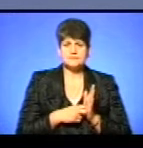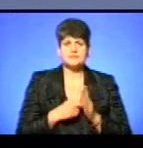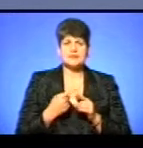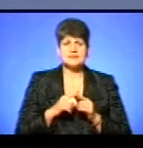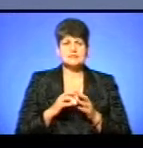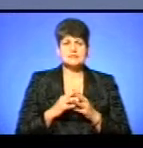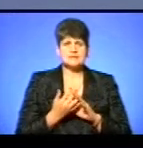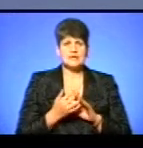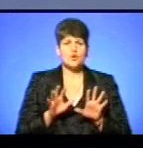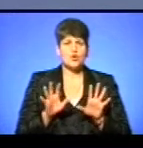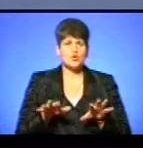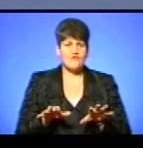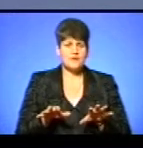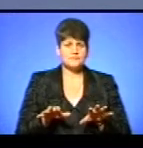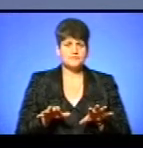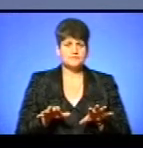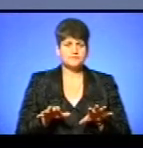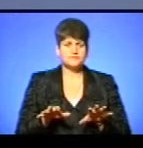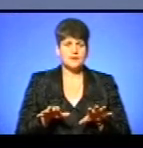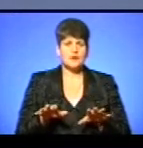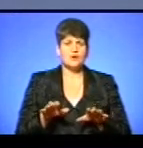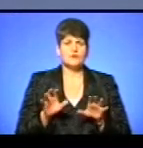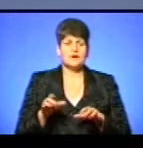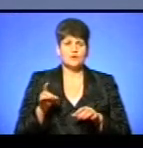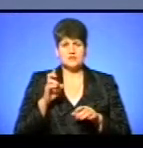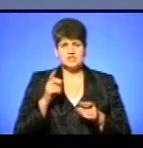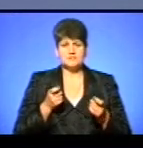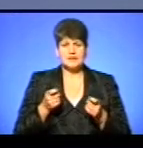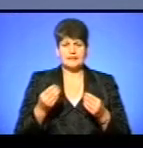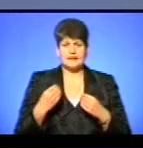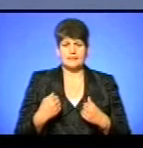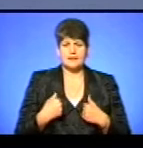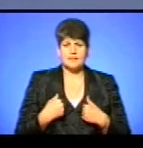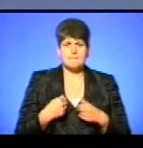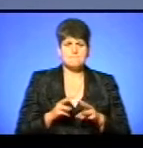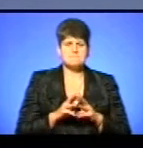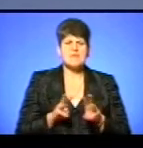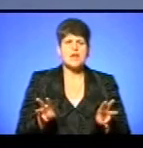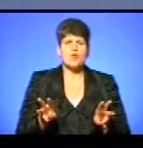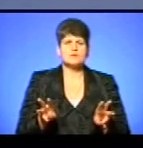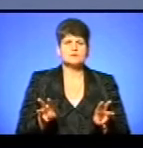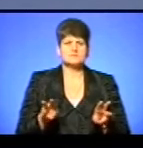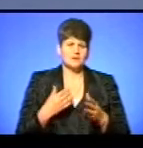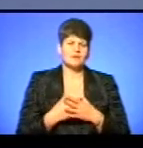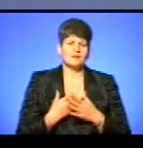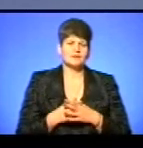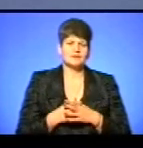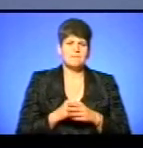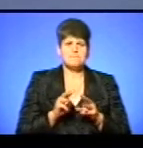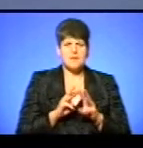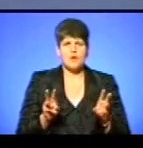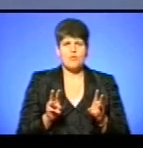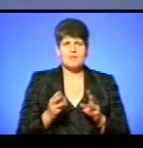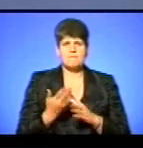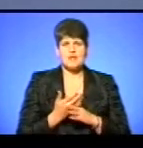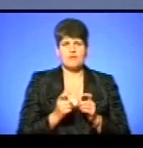селищний, чи сільський голова, чи голова районної держадміністрації, про те, що ви дайте нам мільйон, я інтерпретую, оцих пільгових